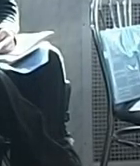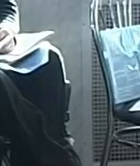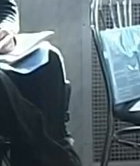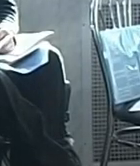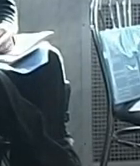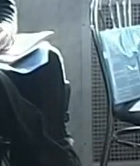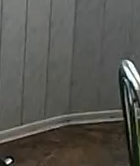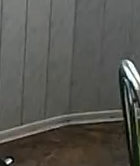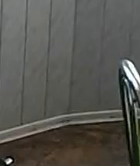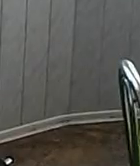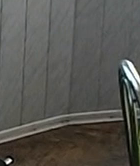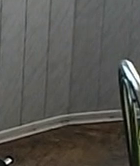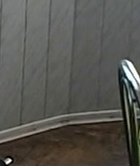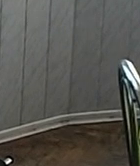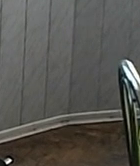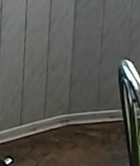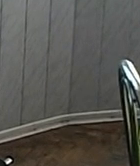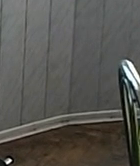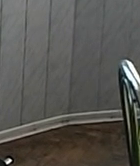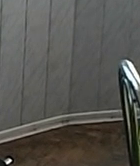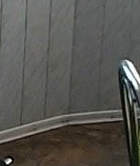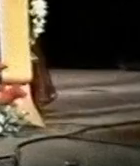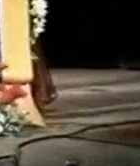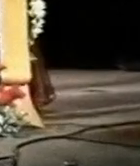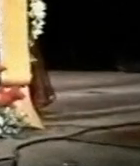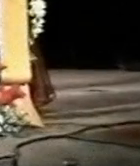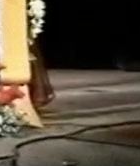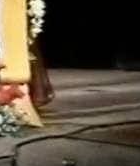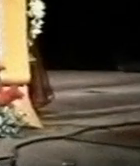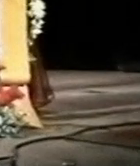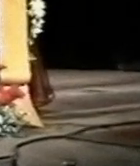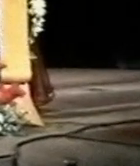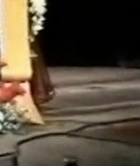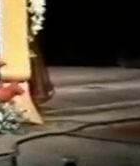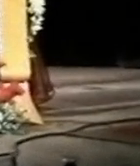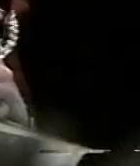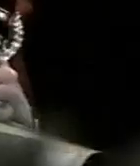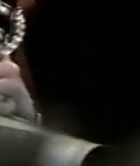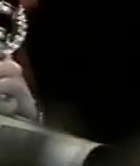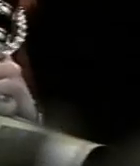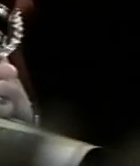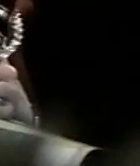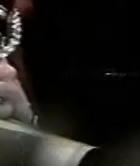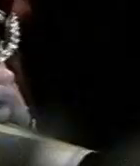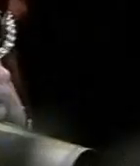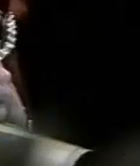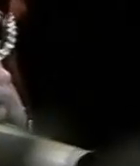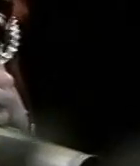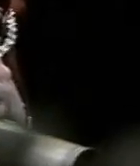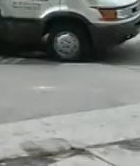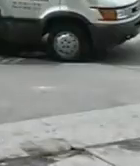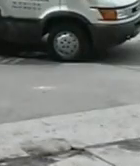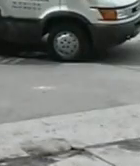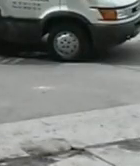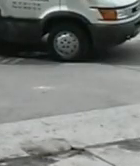дітей та молоді з функціональними обмеженнями. Вона стала людиною року 2002 в номінації «Громадський діяч». За її